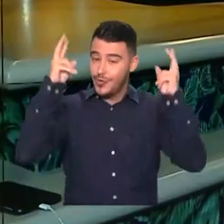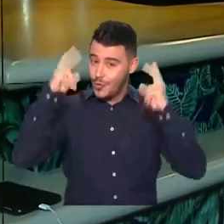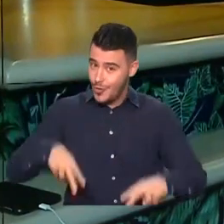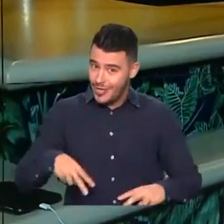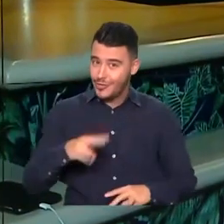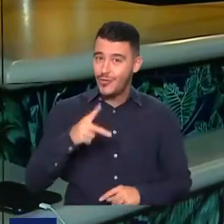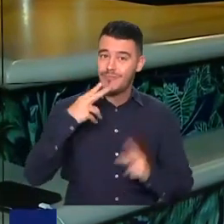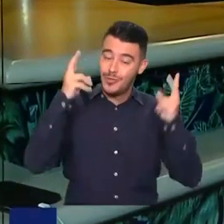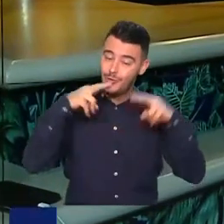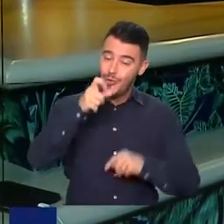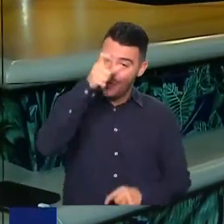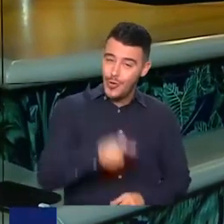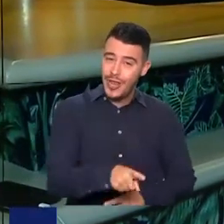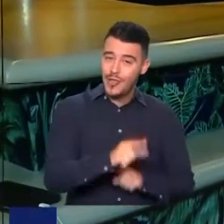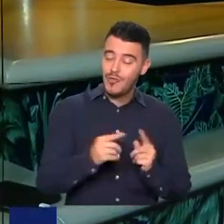στιγμές της ζωής του